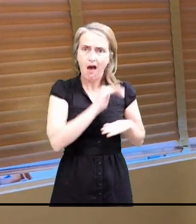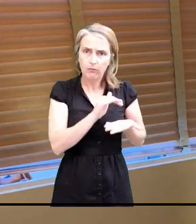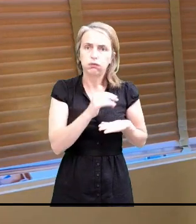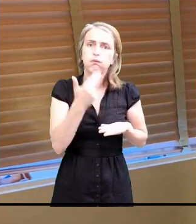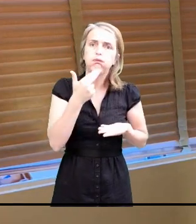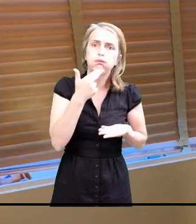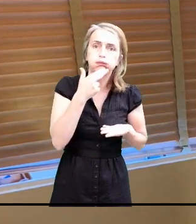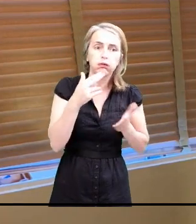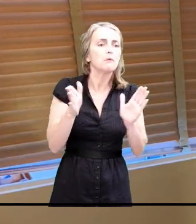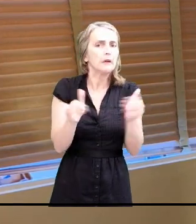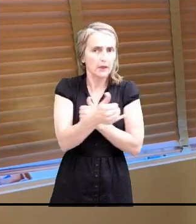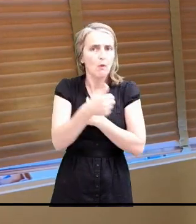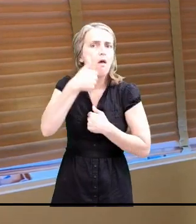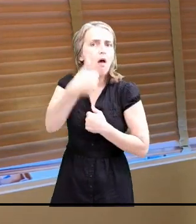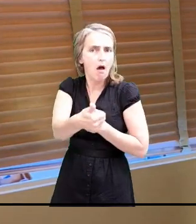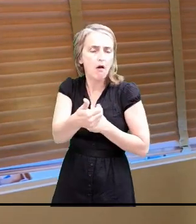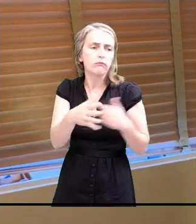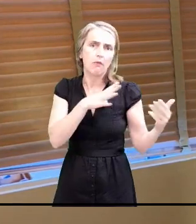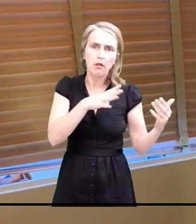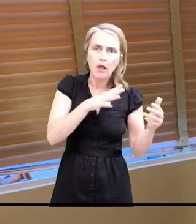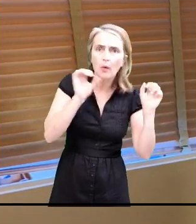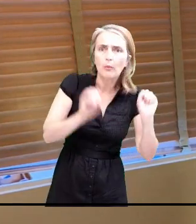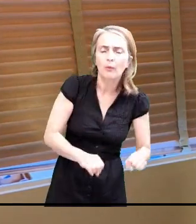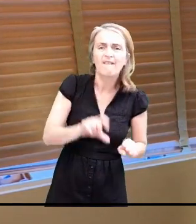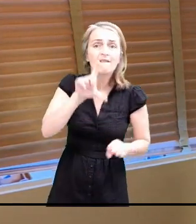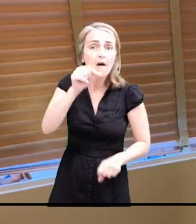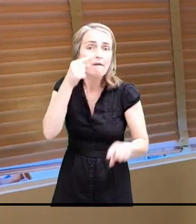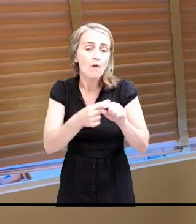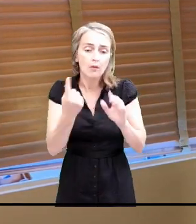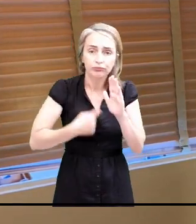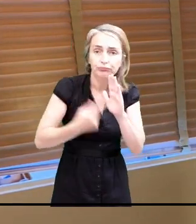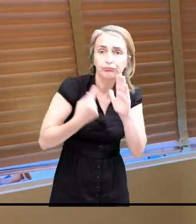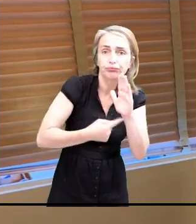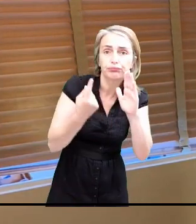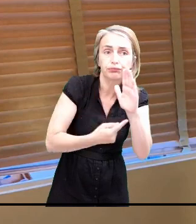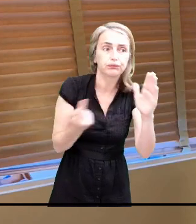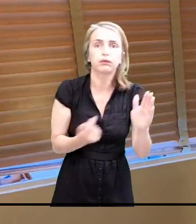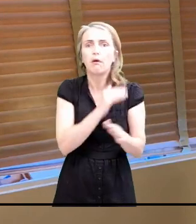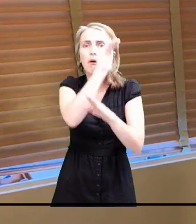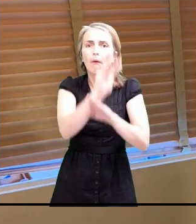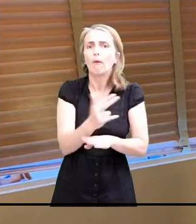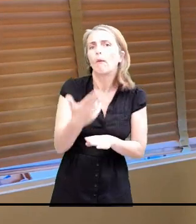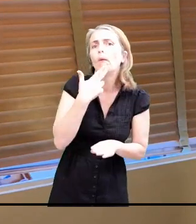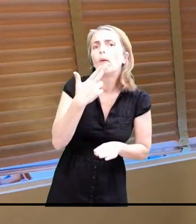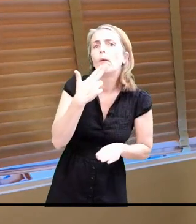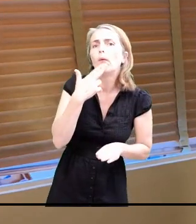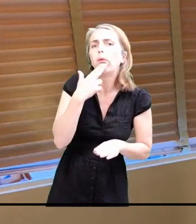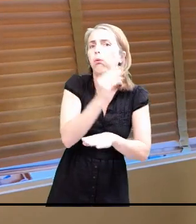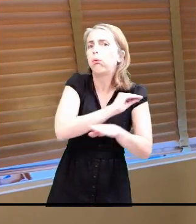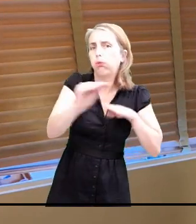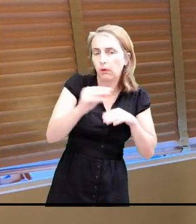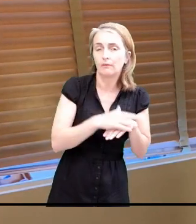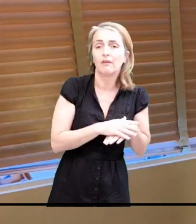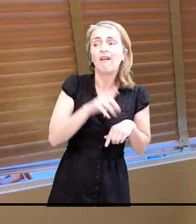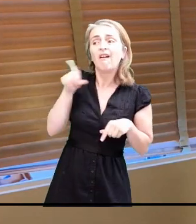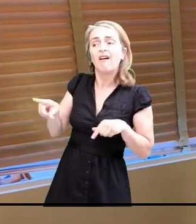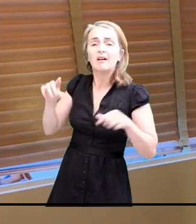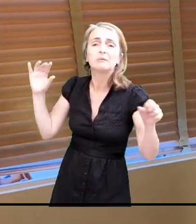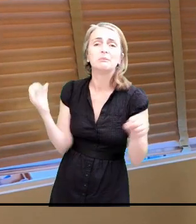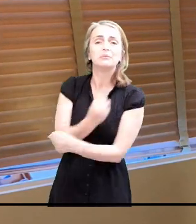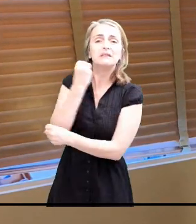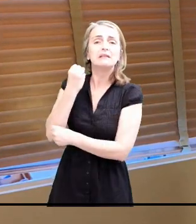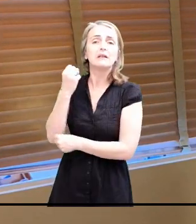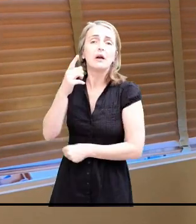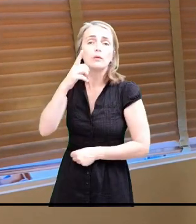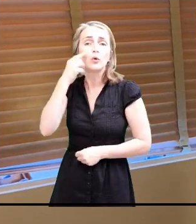de 90%, c'est la vague 20 fois, et ça donne un certain nombre de garanties. Malheureusement, Philippe Sorel, le président de la Métropole, a